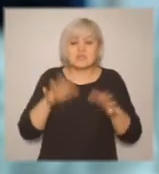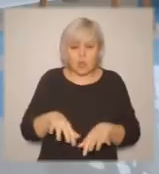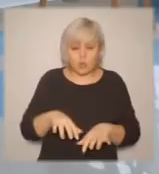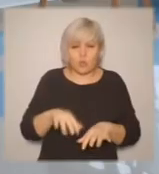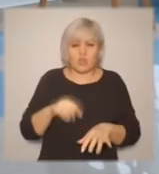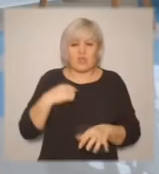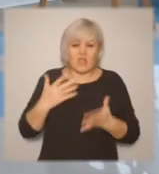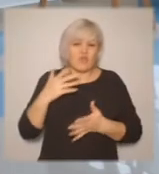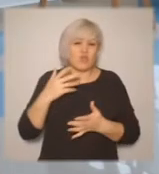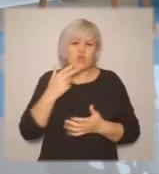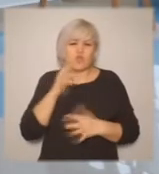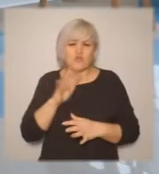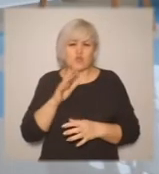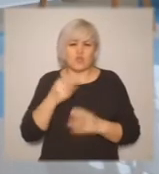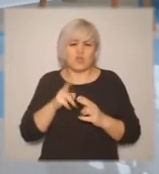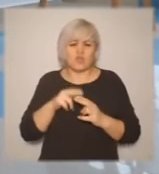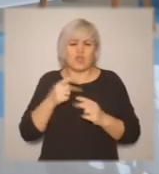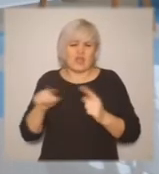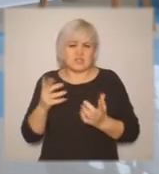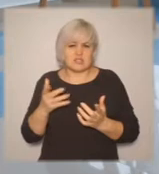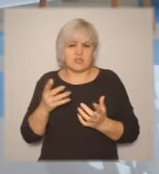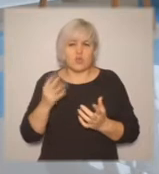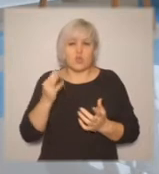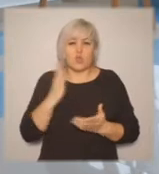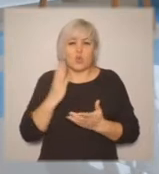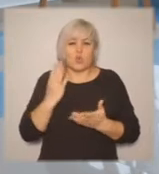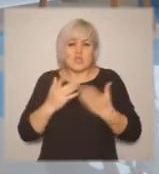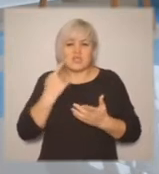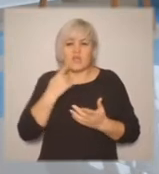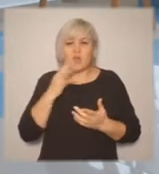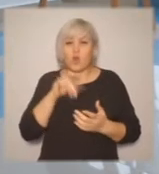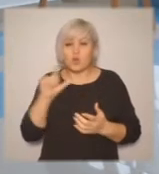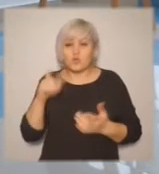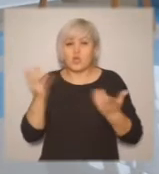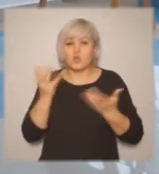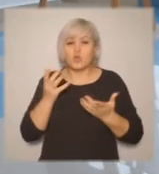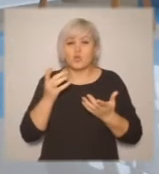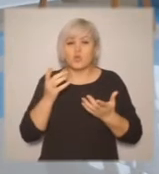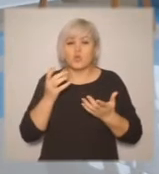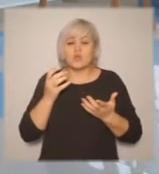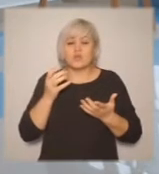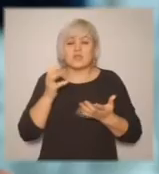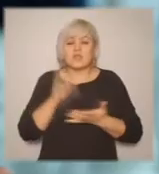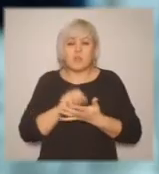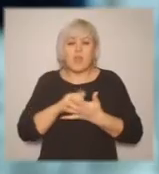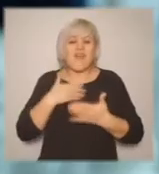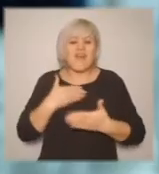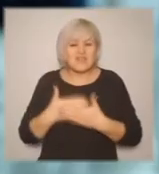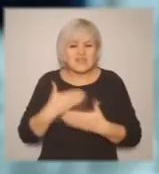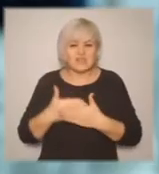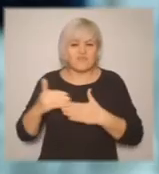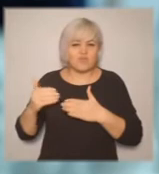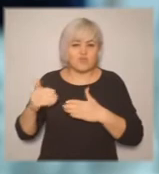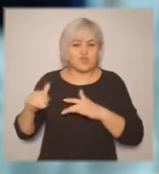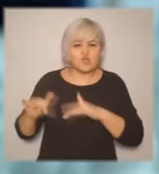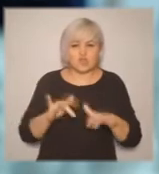И, наверное, я не вижу особой разницы уже. Ну, если говорить о людях, которые занимают активную жизненную позицию,